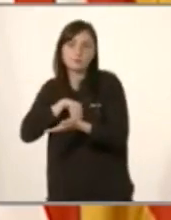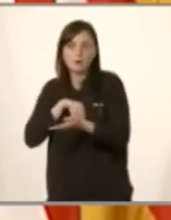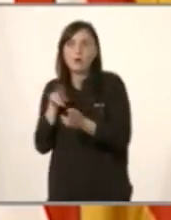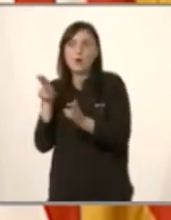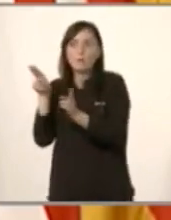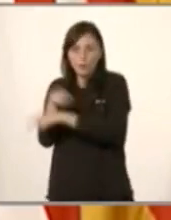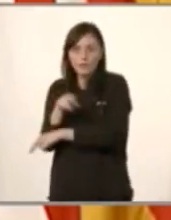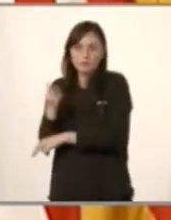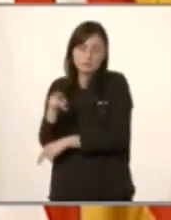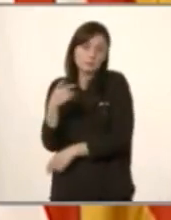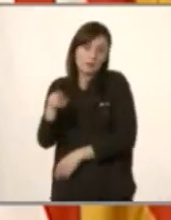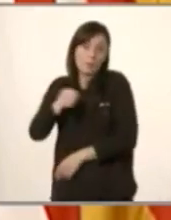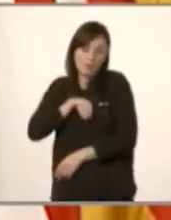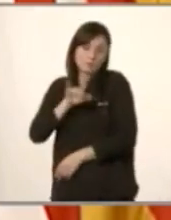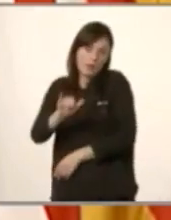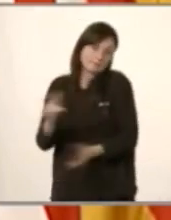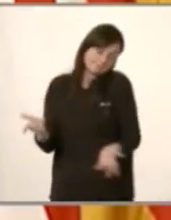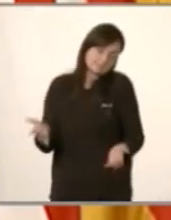En hi ha un ofegat, sí.